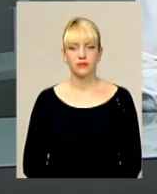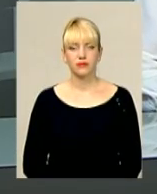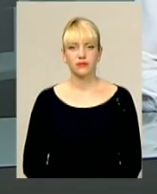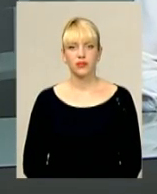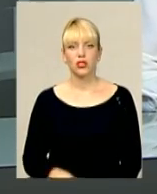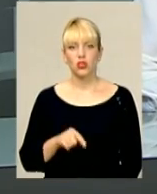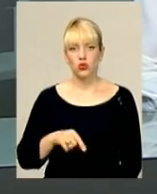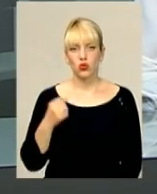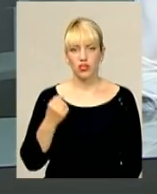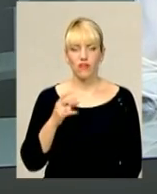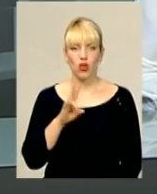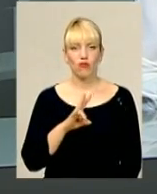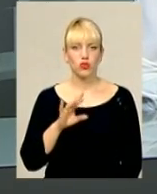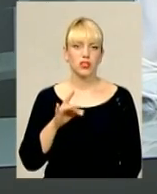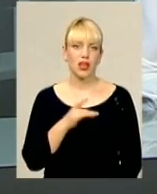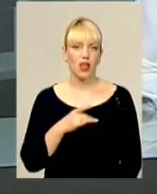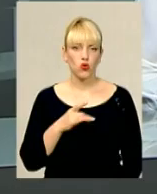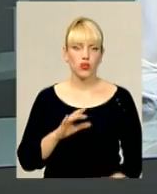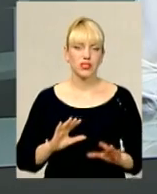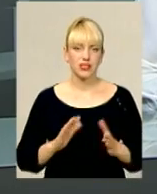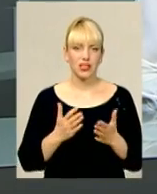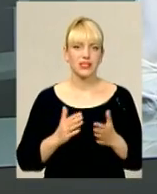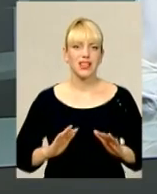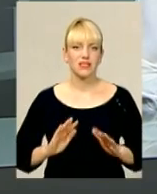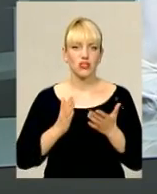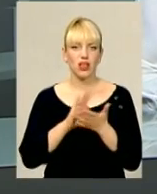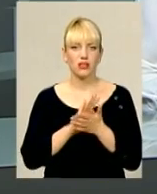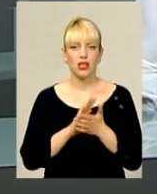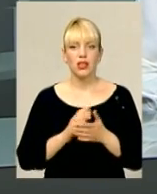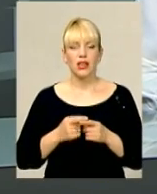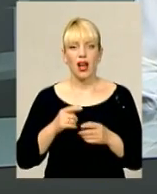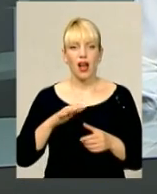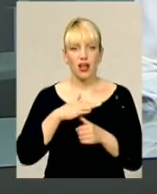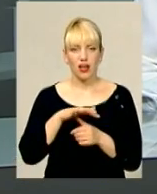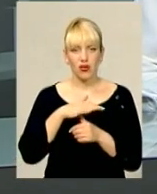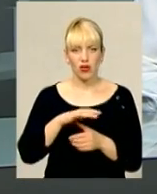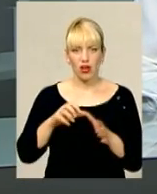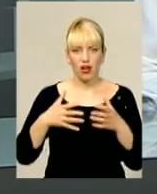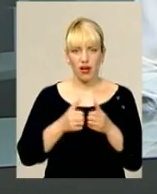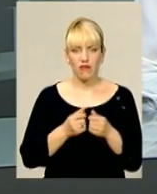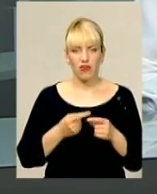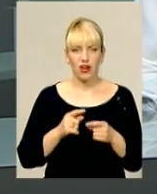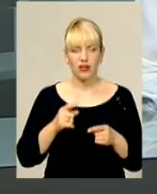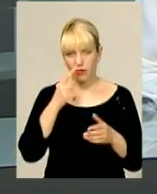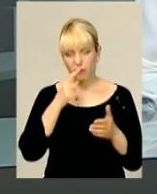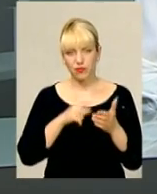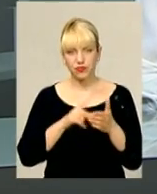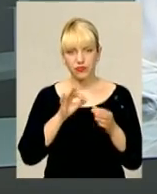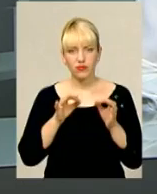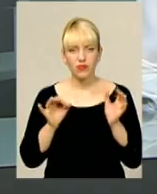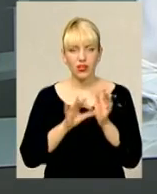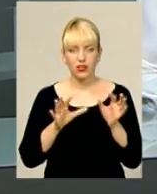Цього тижня в Новоушицькому районі сталася надзвичайна подія – аварія гелікоптера. При польоті гвинтокрил зачепився за лінією